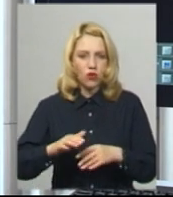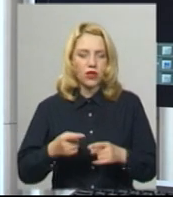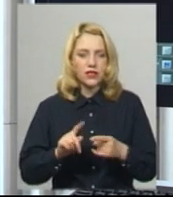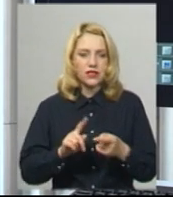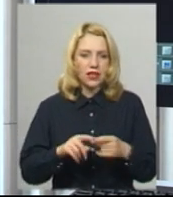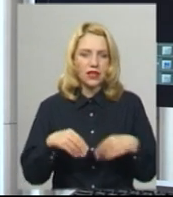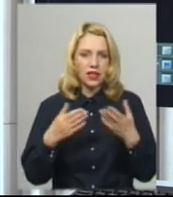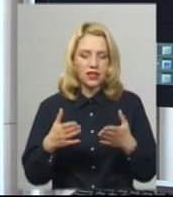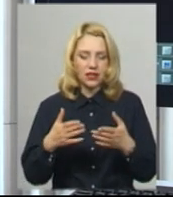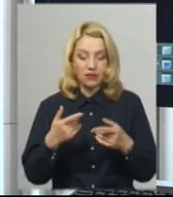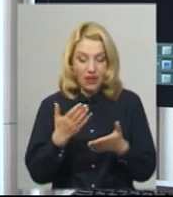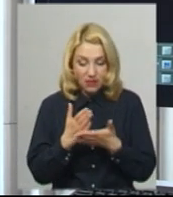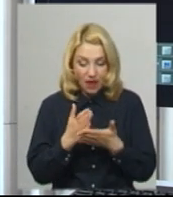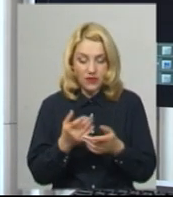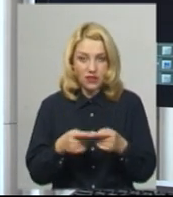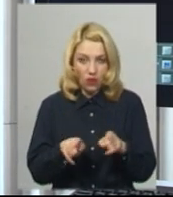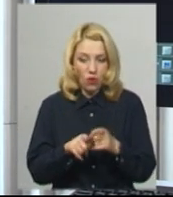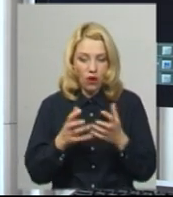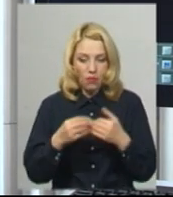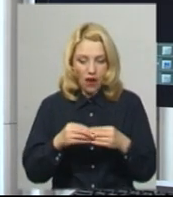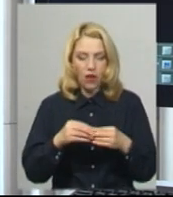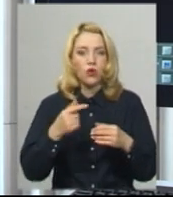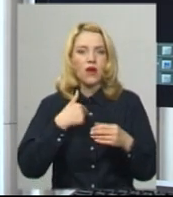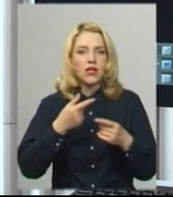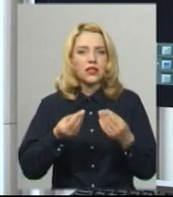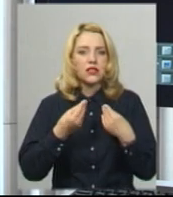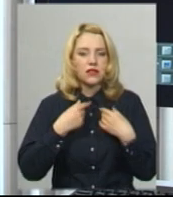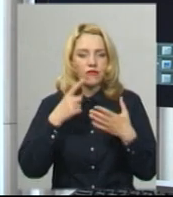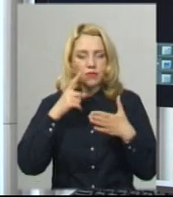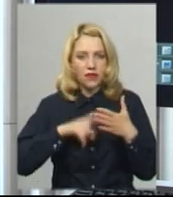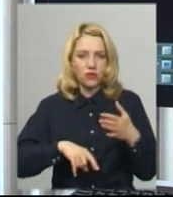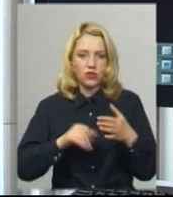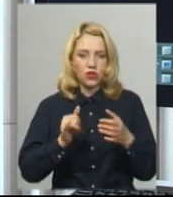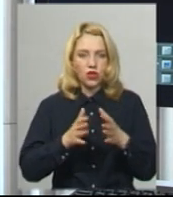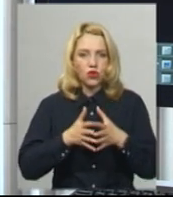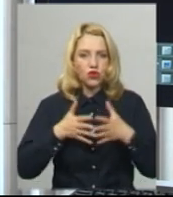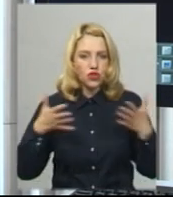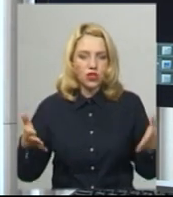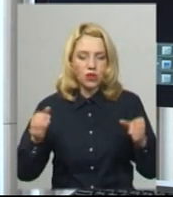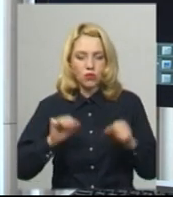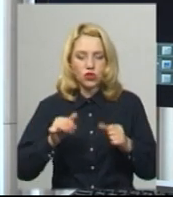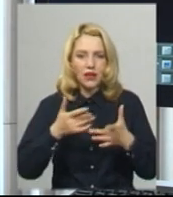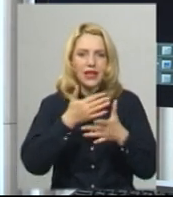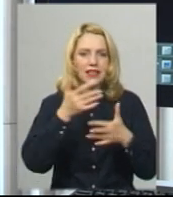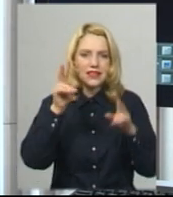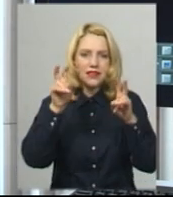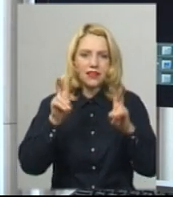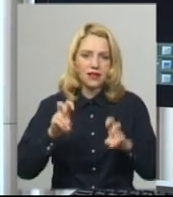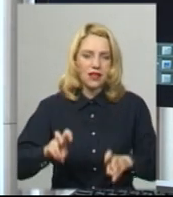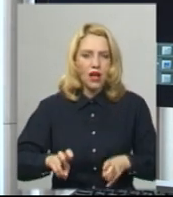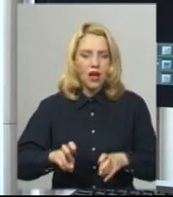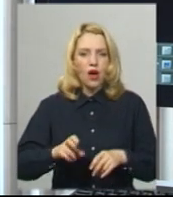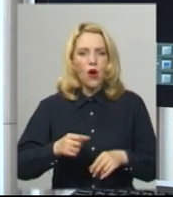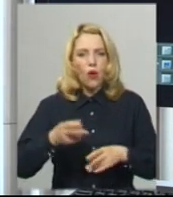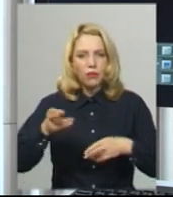нам впевненості і дає змогу розширити як асортимент операцій, так і кількість операцій і